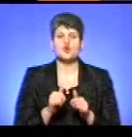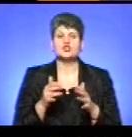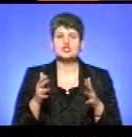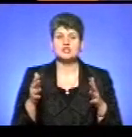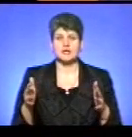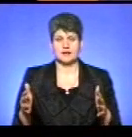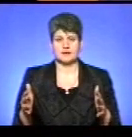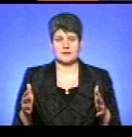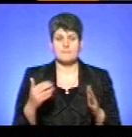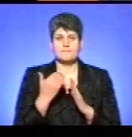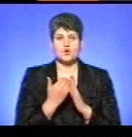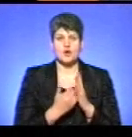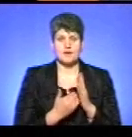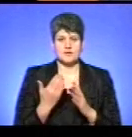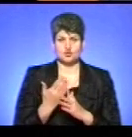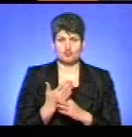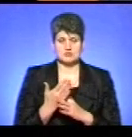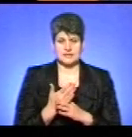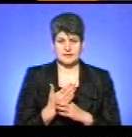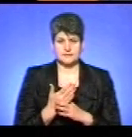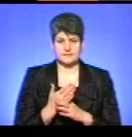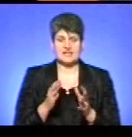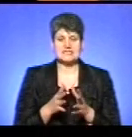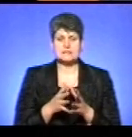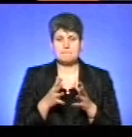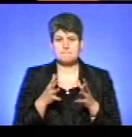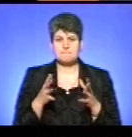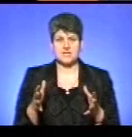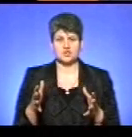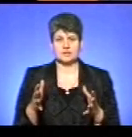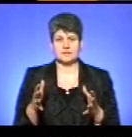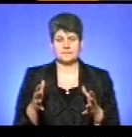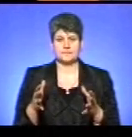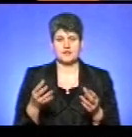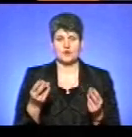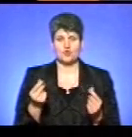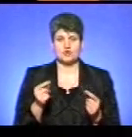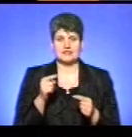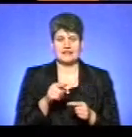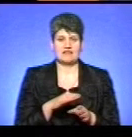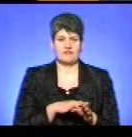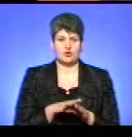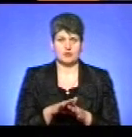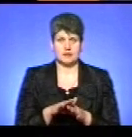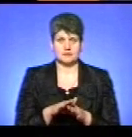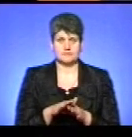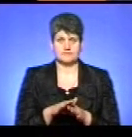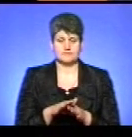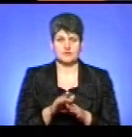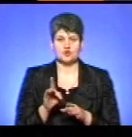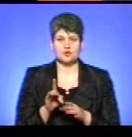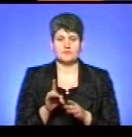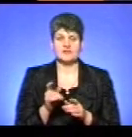програми субсидій, збільшити кошти на їх виконання, щоб